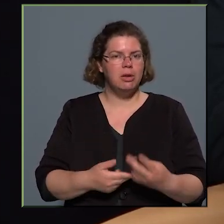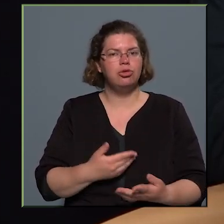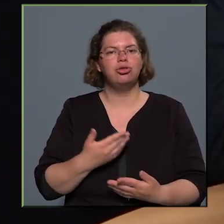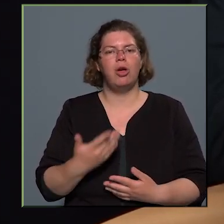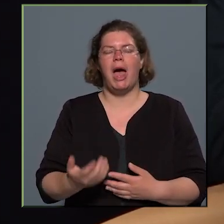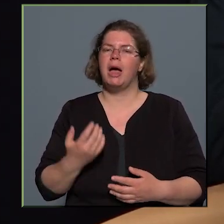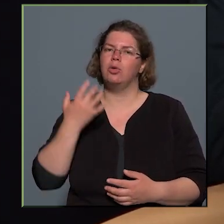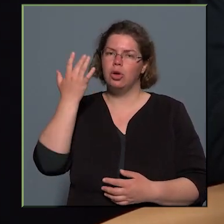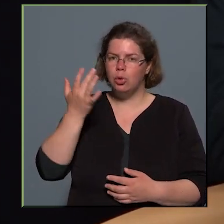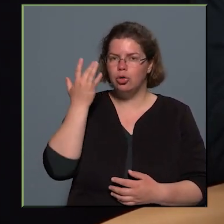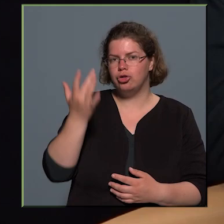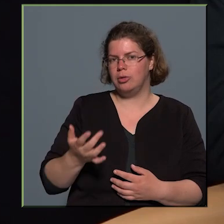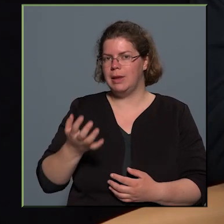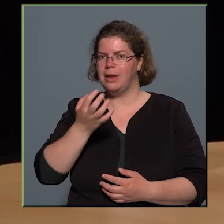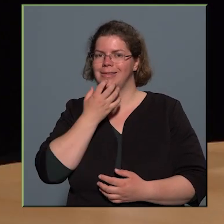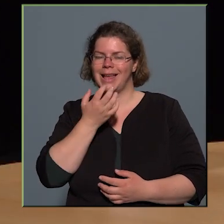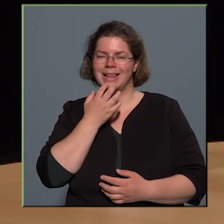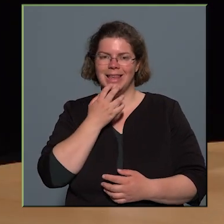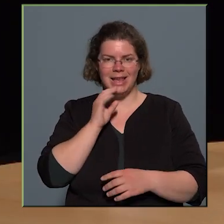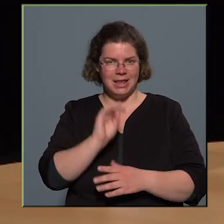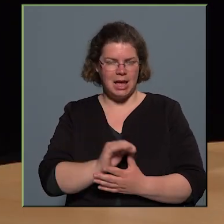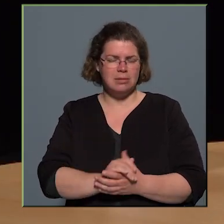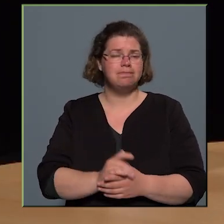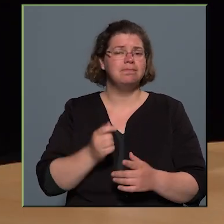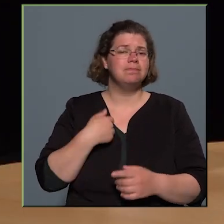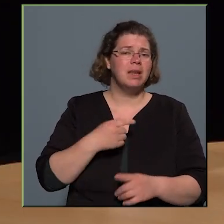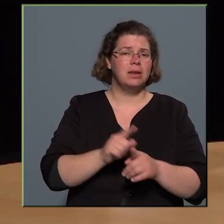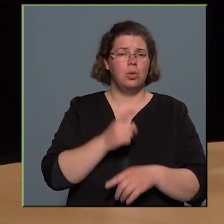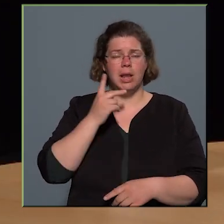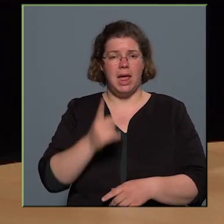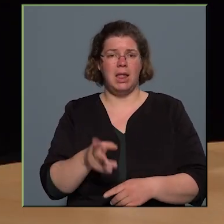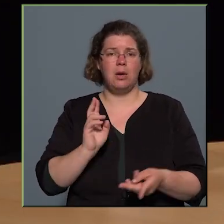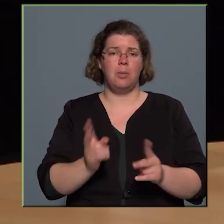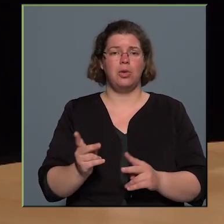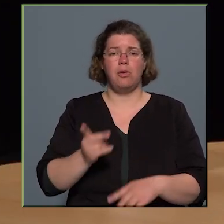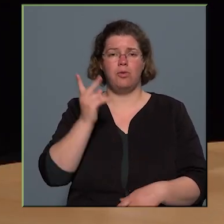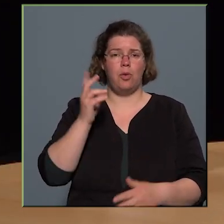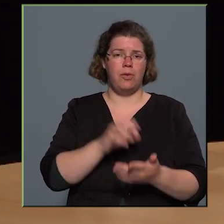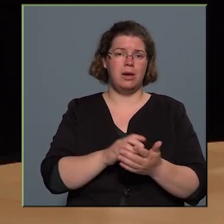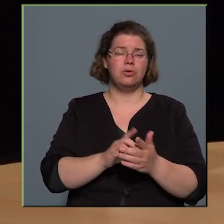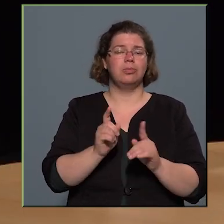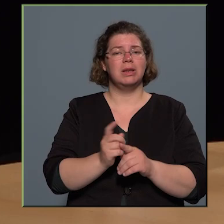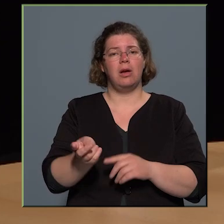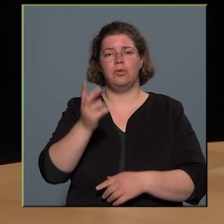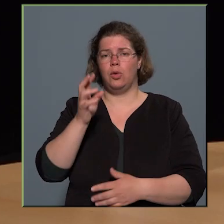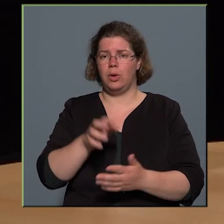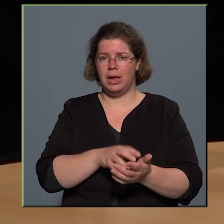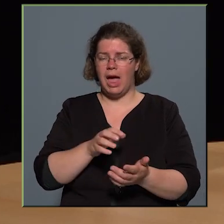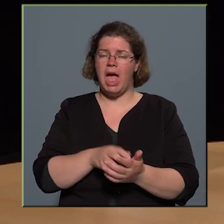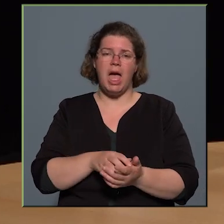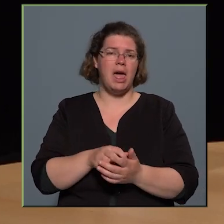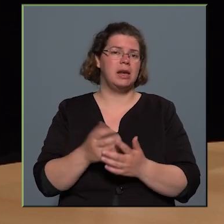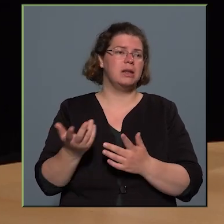a gondoskodás szándékát jelzi? Én úgy látom, hogy egyébként a főváros, mind a főkert, mind az FKF, nagyon